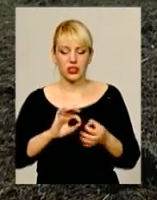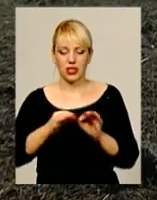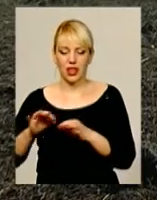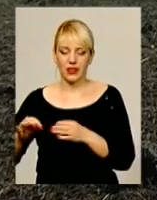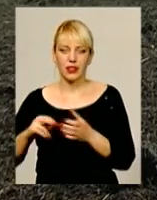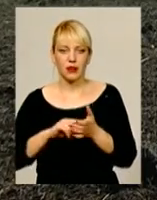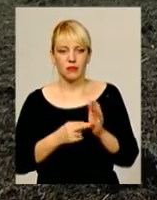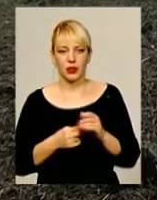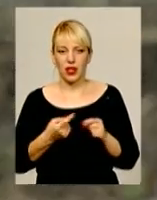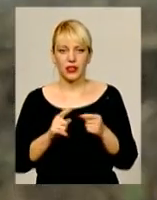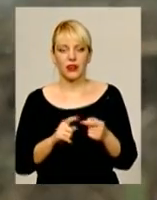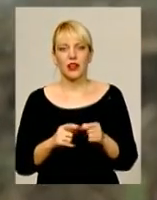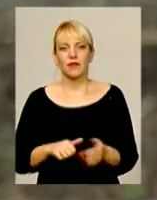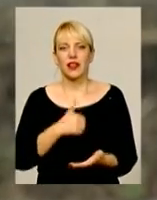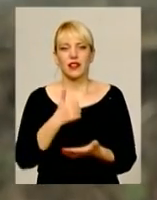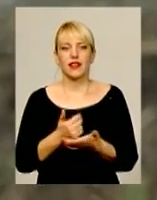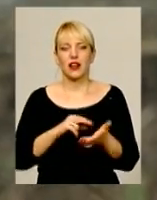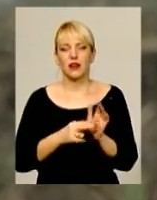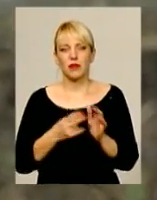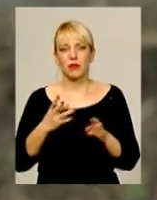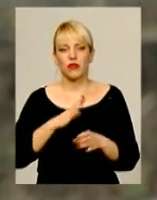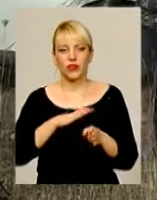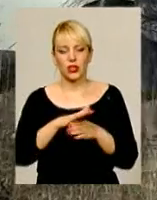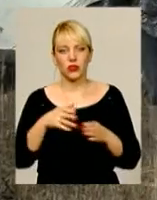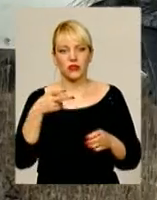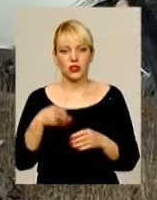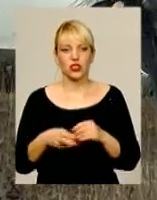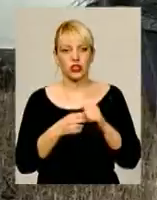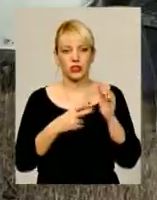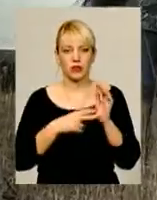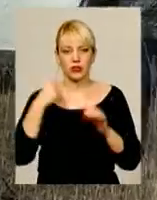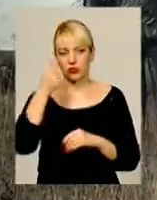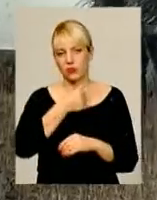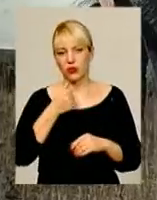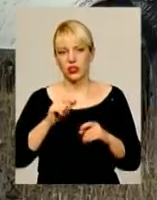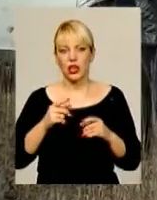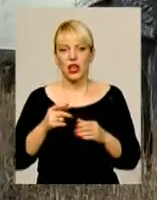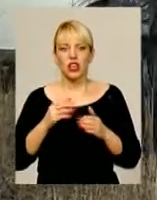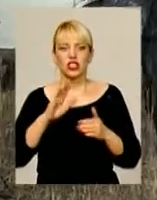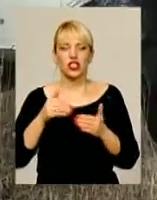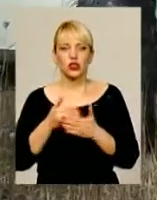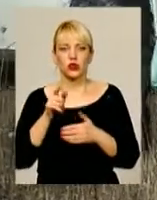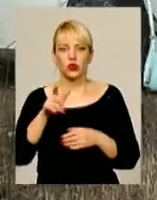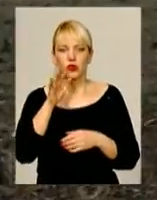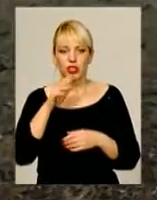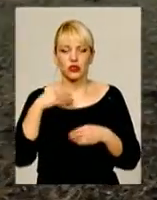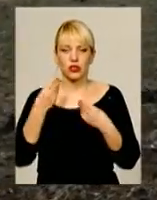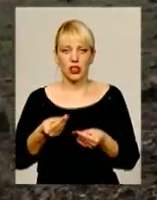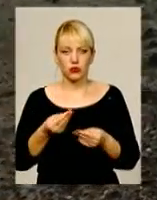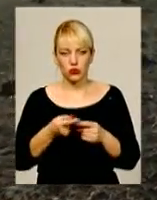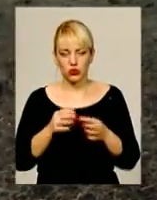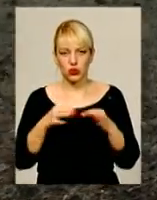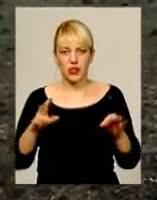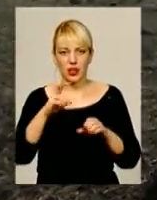Генеральний план забудови лісових гринівців має бути виконаний у 2017 році. Однак, чи до того часу дадуть зелене світло на